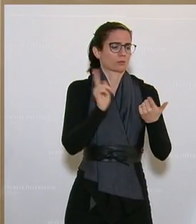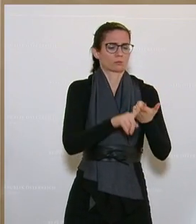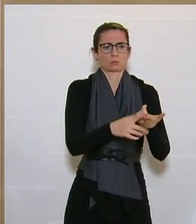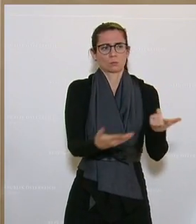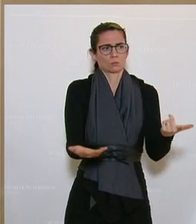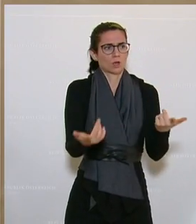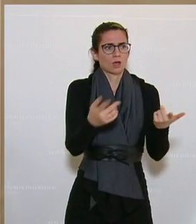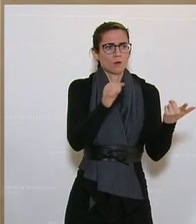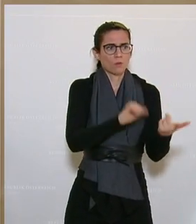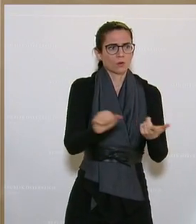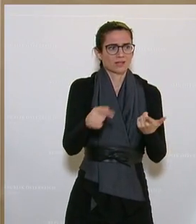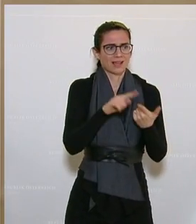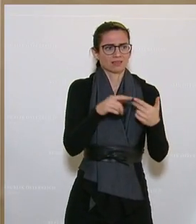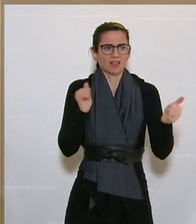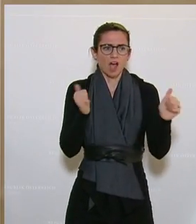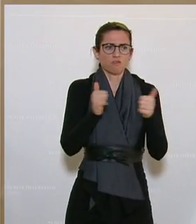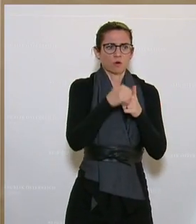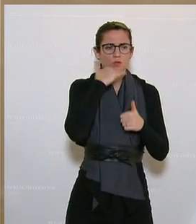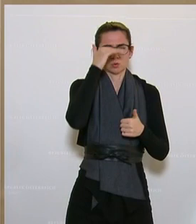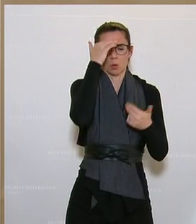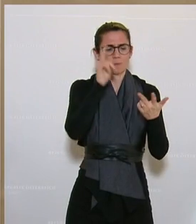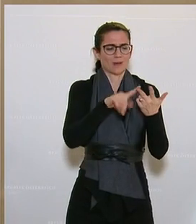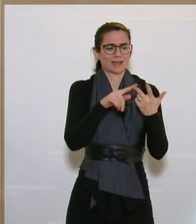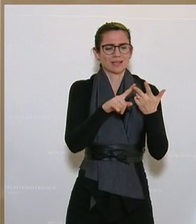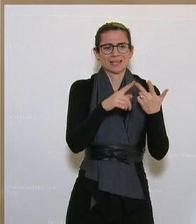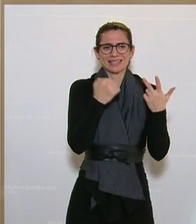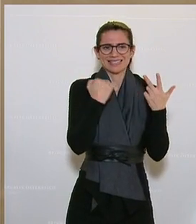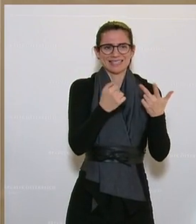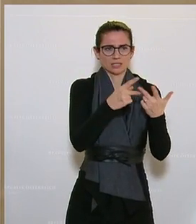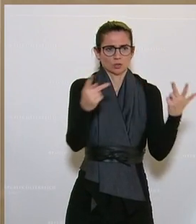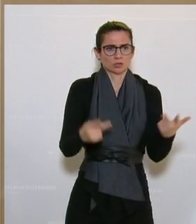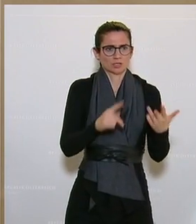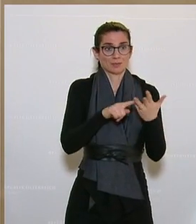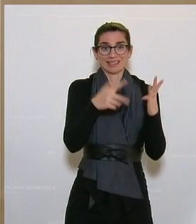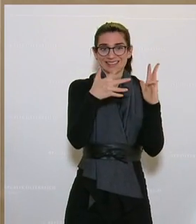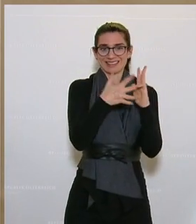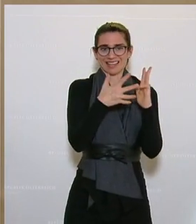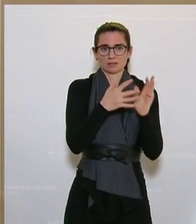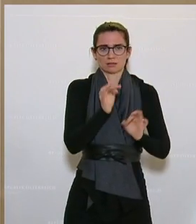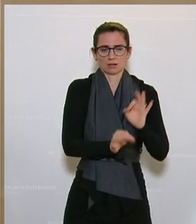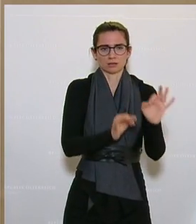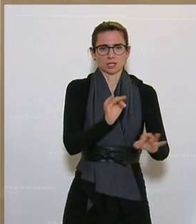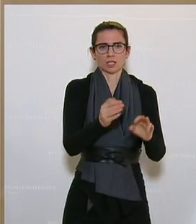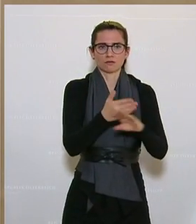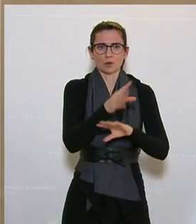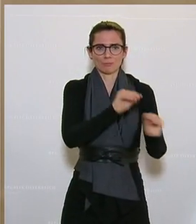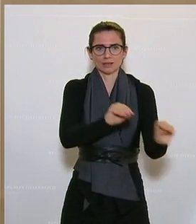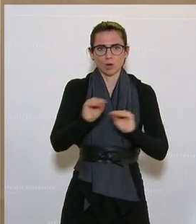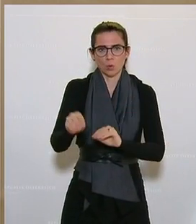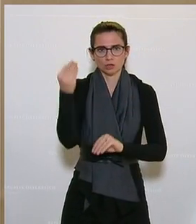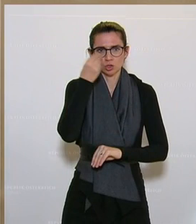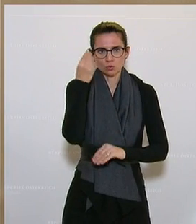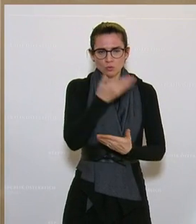Möglichkeiten zum Aufholen im Sommer, Sicherheitskonzepte, Teststrategien für die Pädagoginnen und